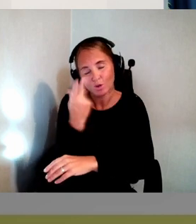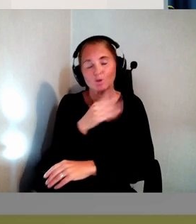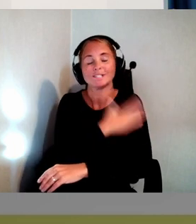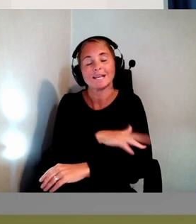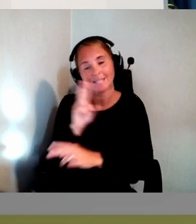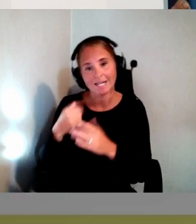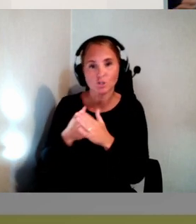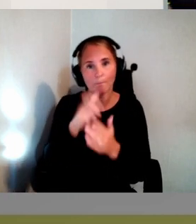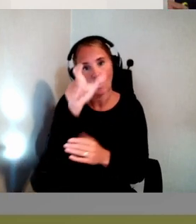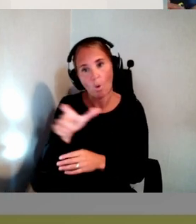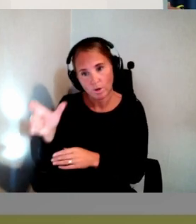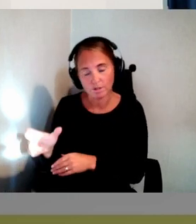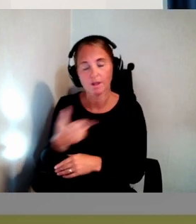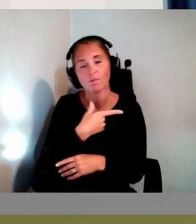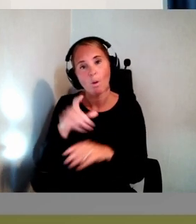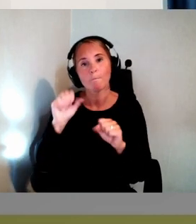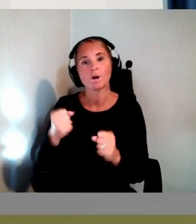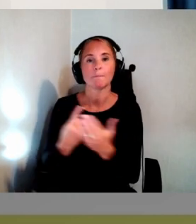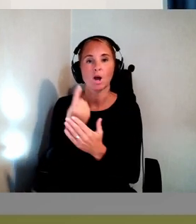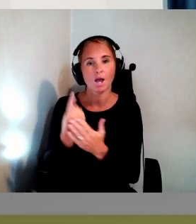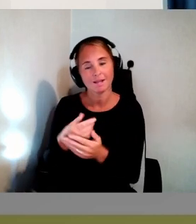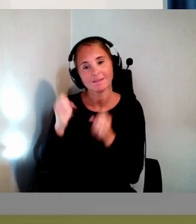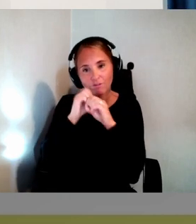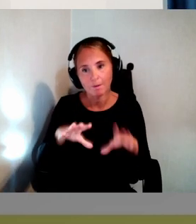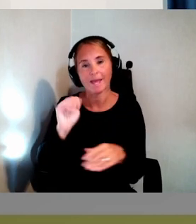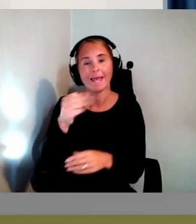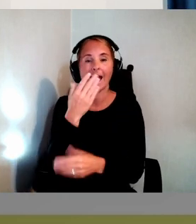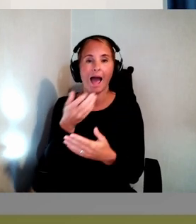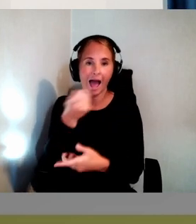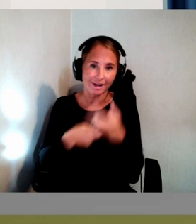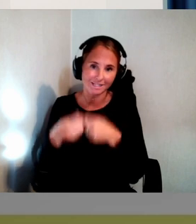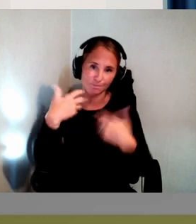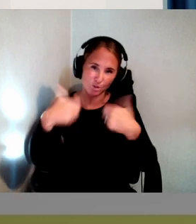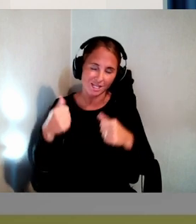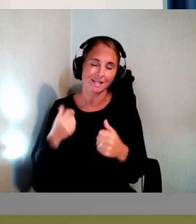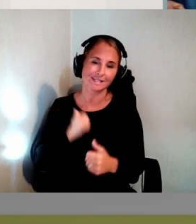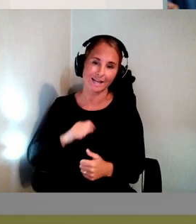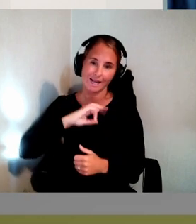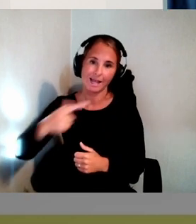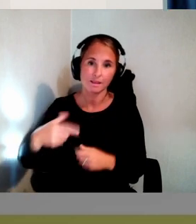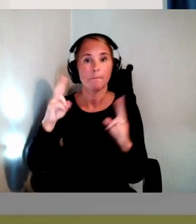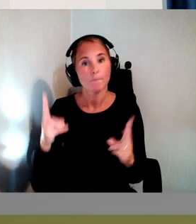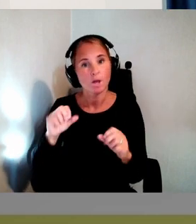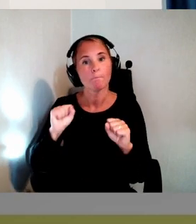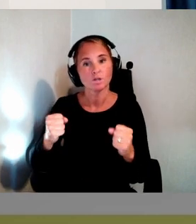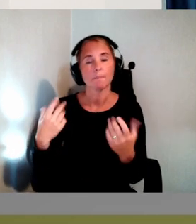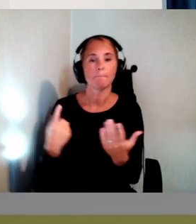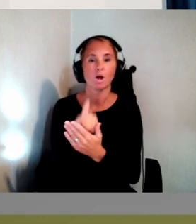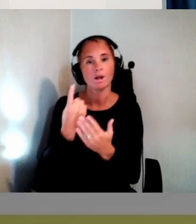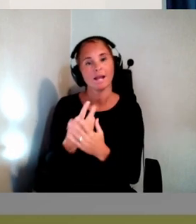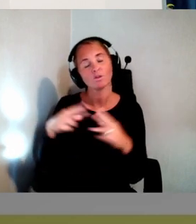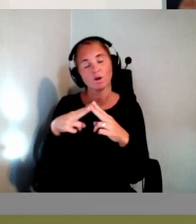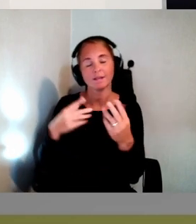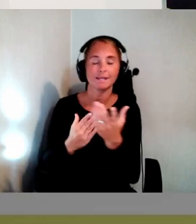informera om e-handelsbutikens tillgänglighet. Och det måste gå kontakt via tillgängliga kommunikationssätt.